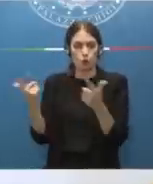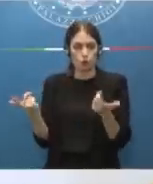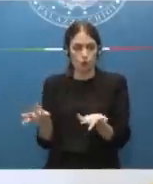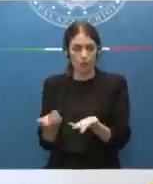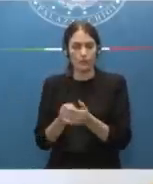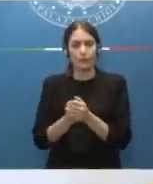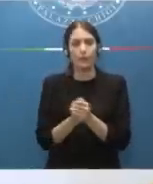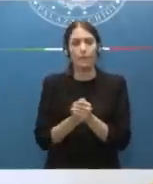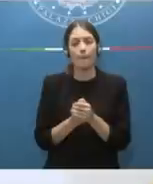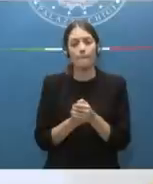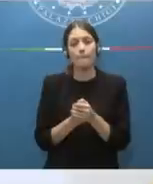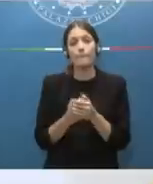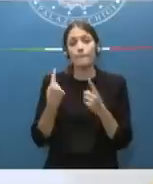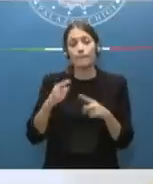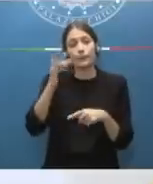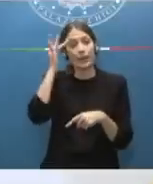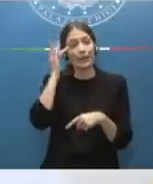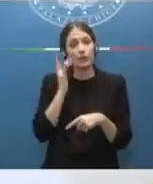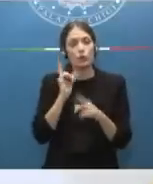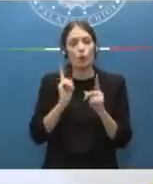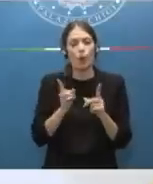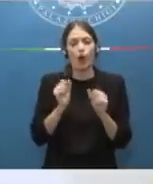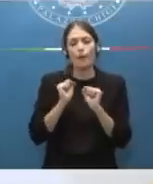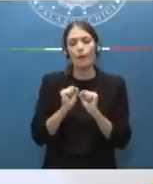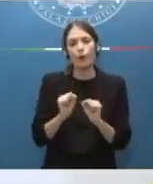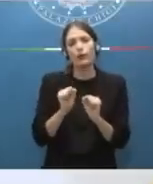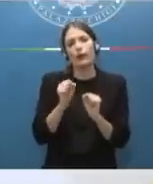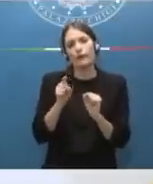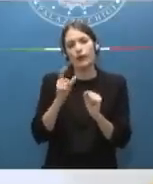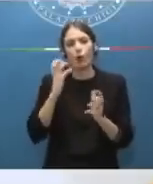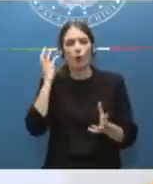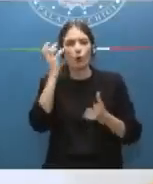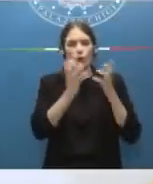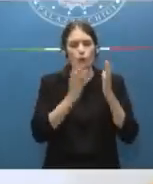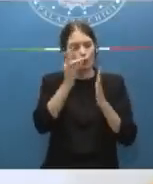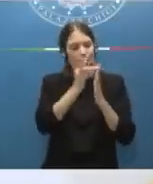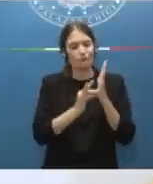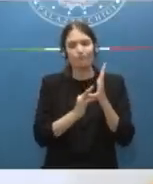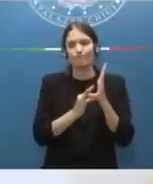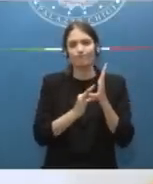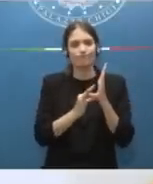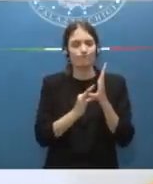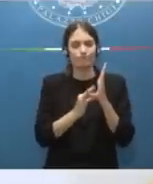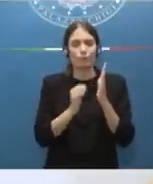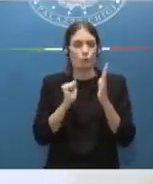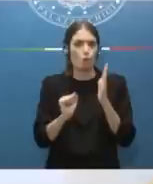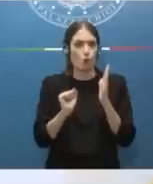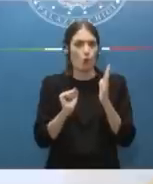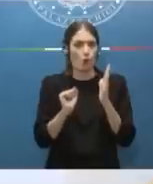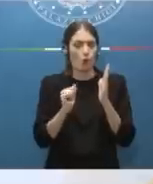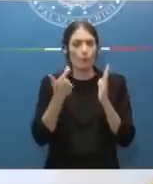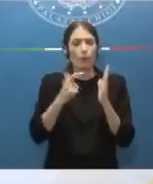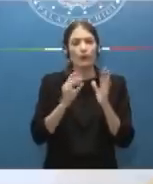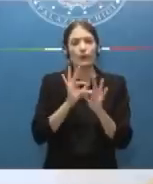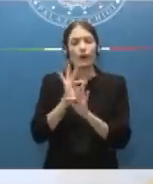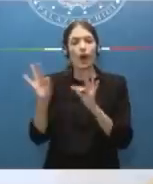E anche qui rischiavamo di assistere a una confusione normativa, perché molte procure